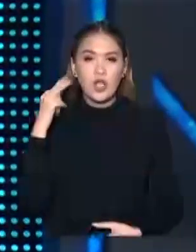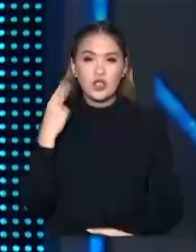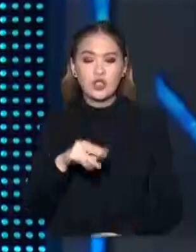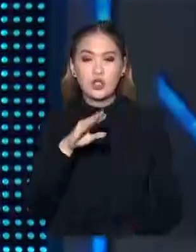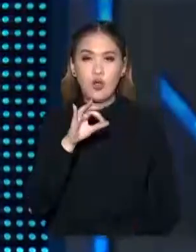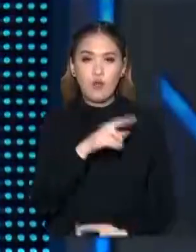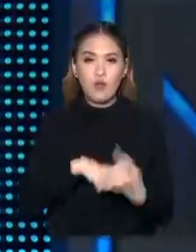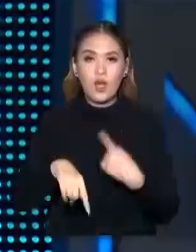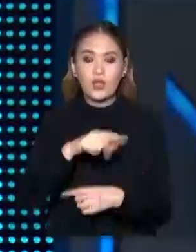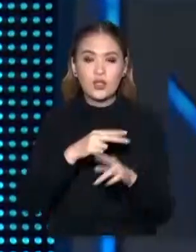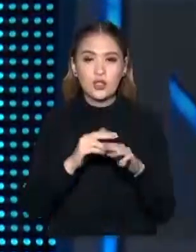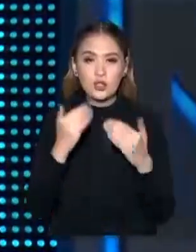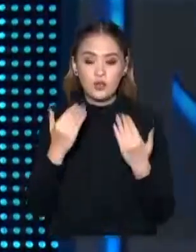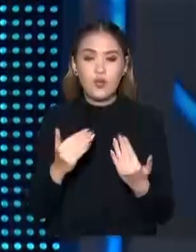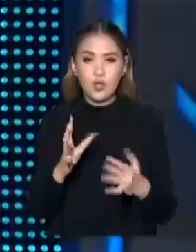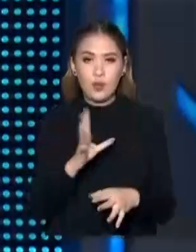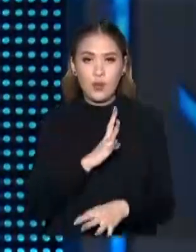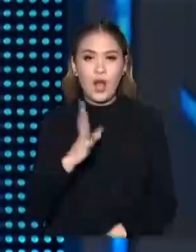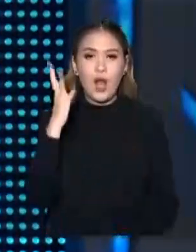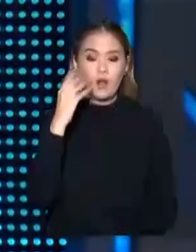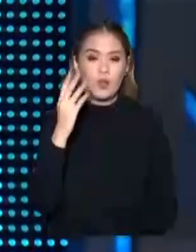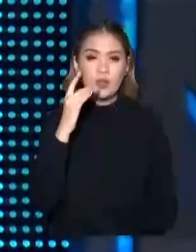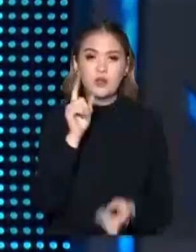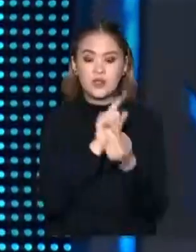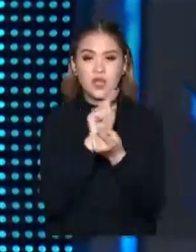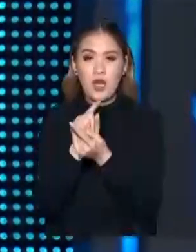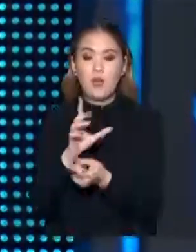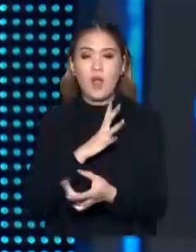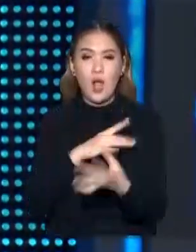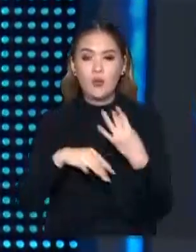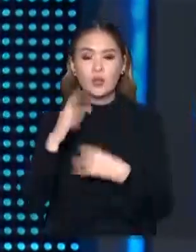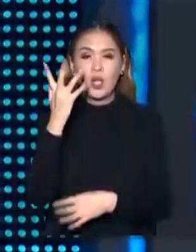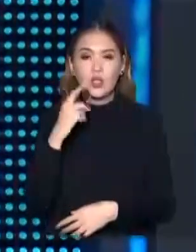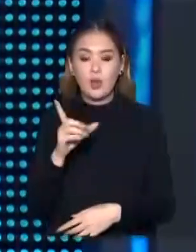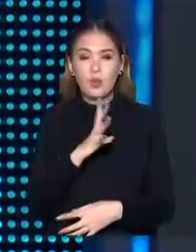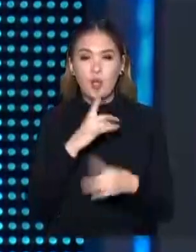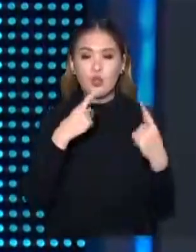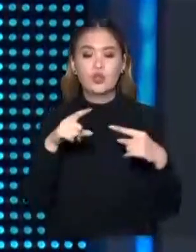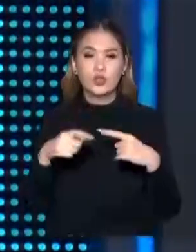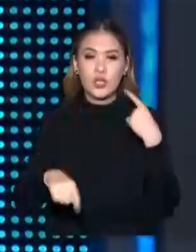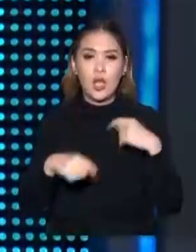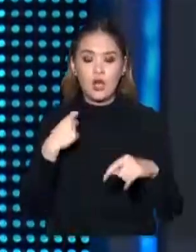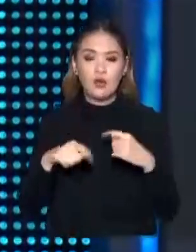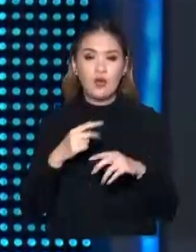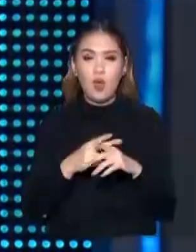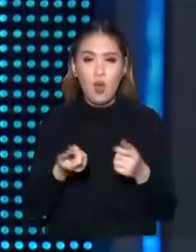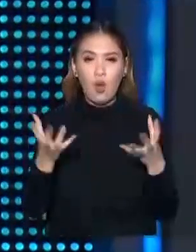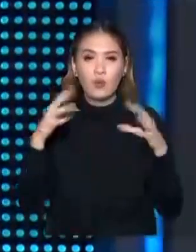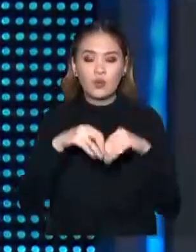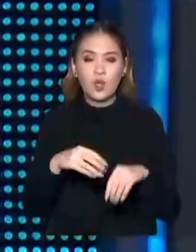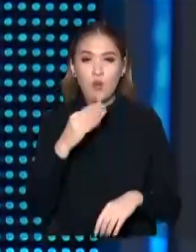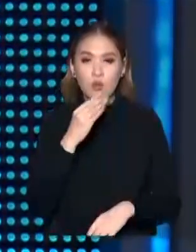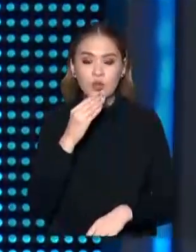товары и услуги. Сегодня она провела встречу в Алматы, где обсуждали сферы розничной торговли, общественного питания,